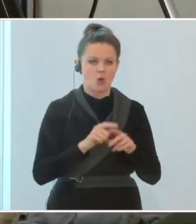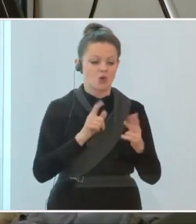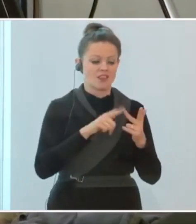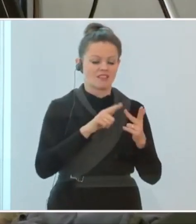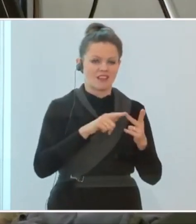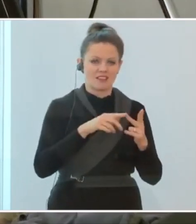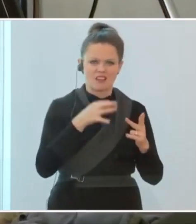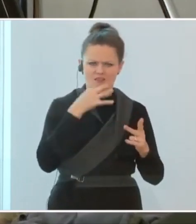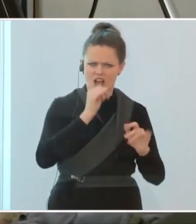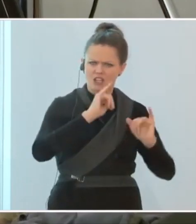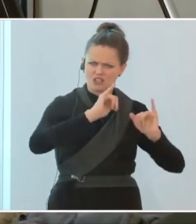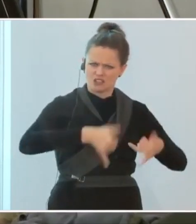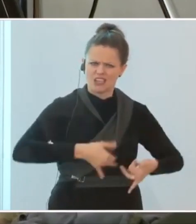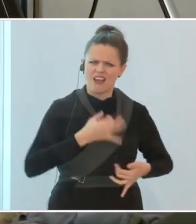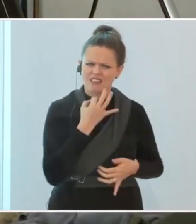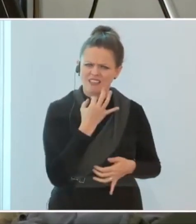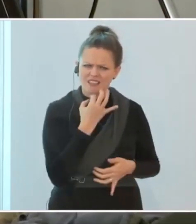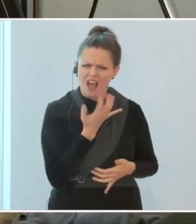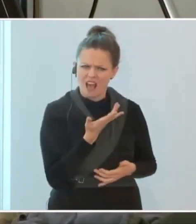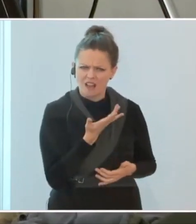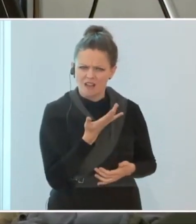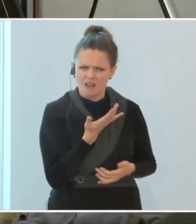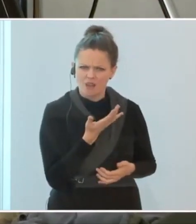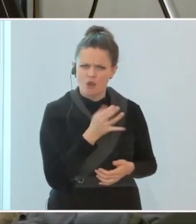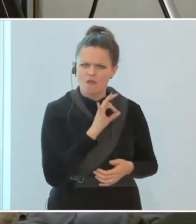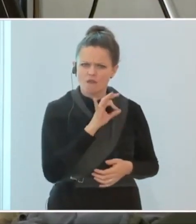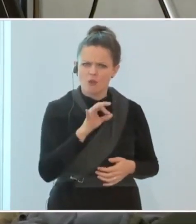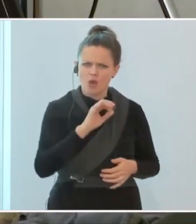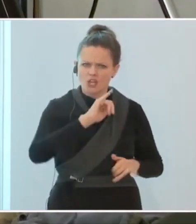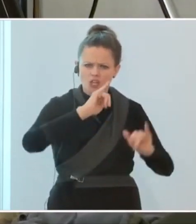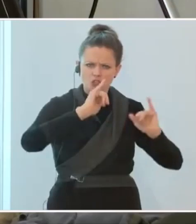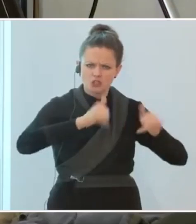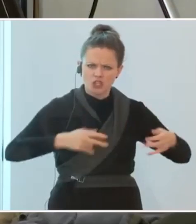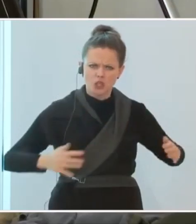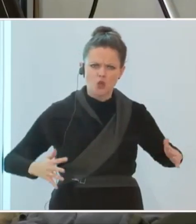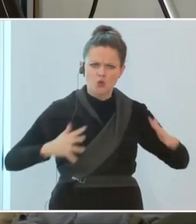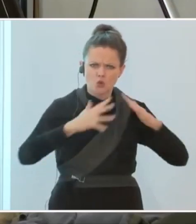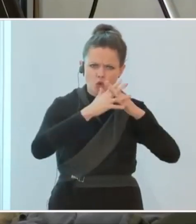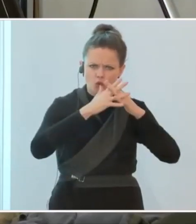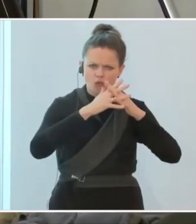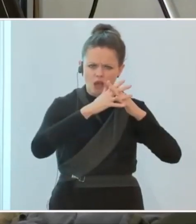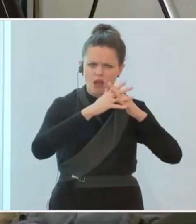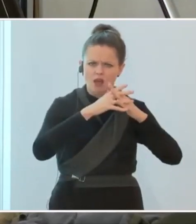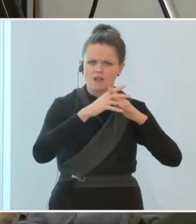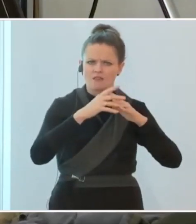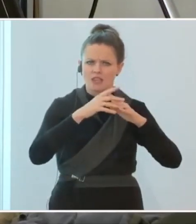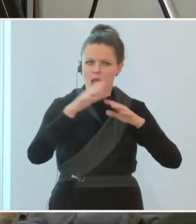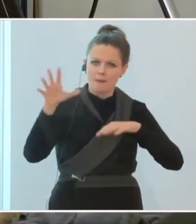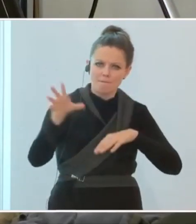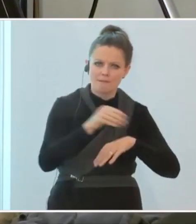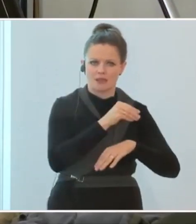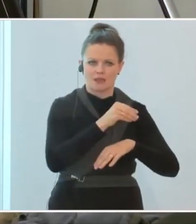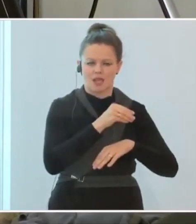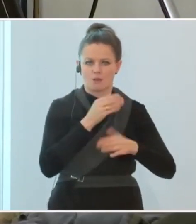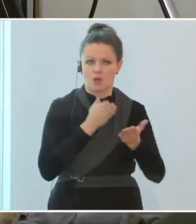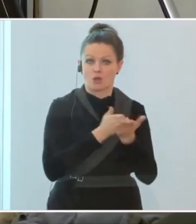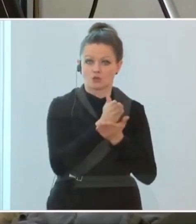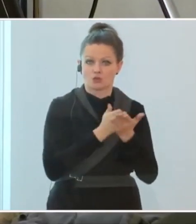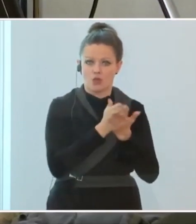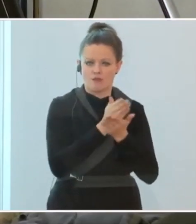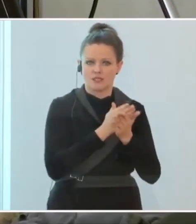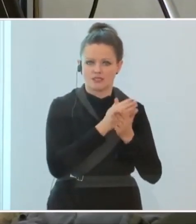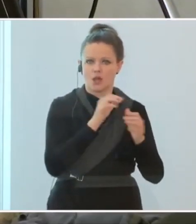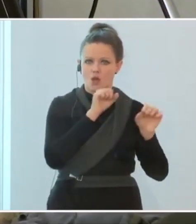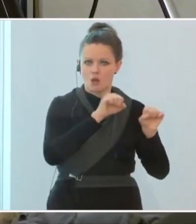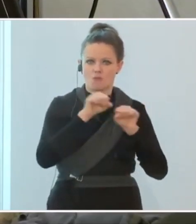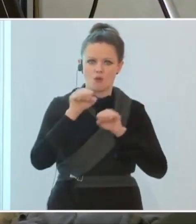nichtsdestotrotz, ein Detail, was heißt das für Skihütten? Ist da nicht ein Take-away-Service möglich? Also so eine Art